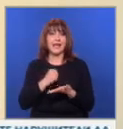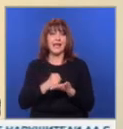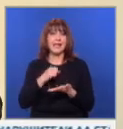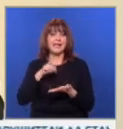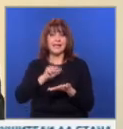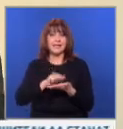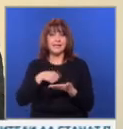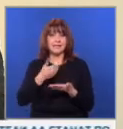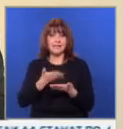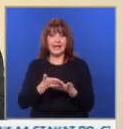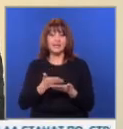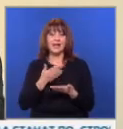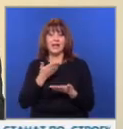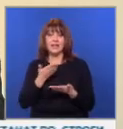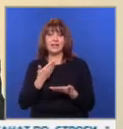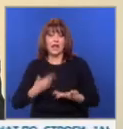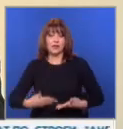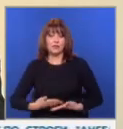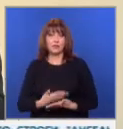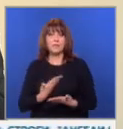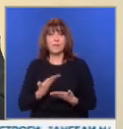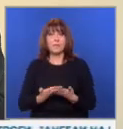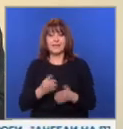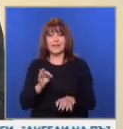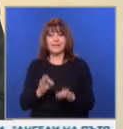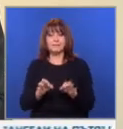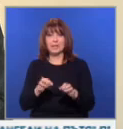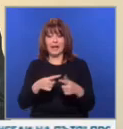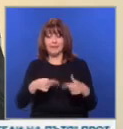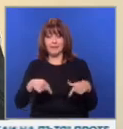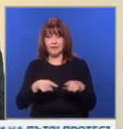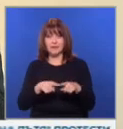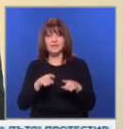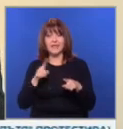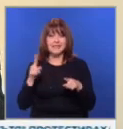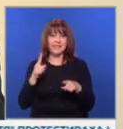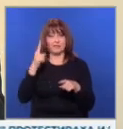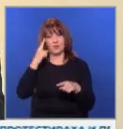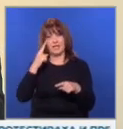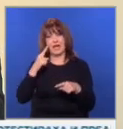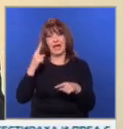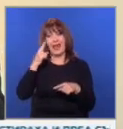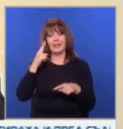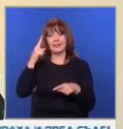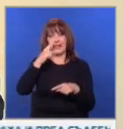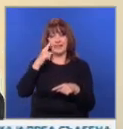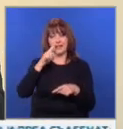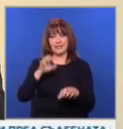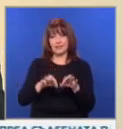послужи пред секционна избирателна комисия и е валидно само за изборния ден, т.е. на 27